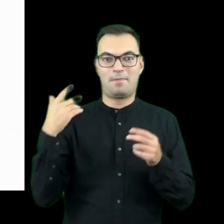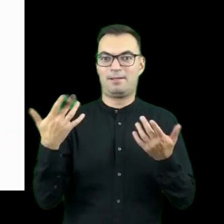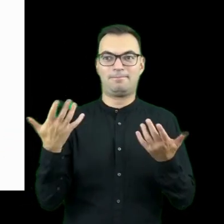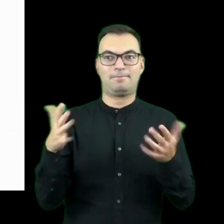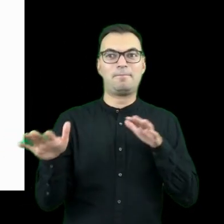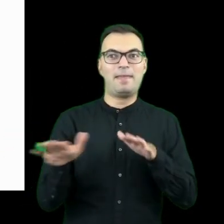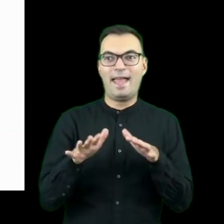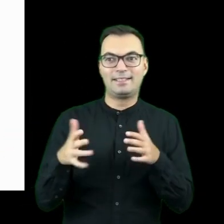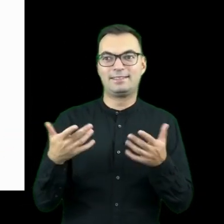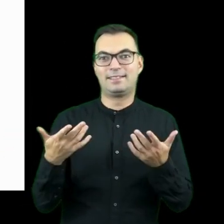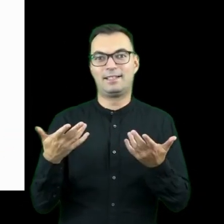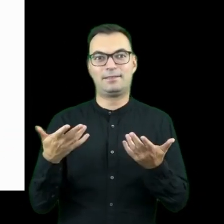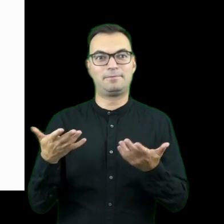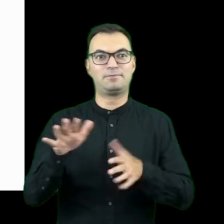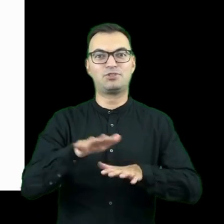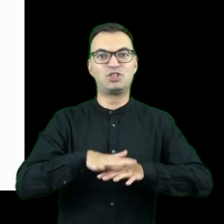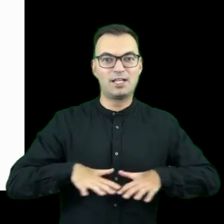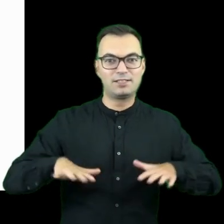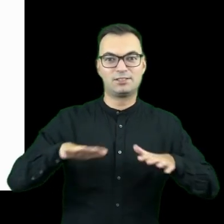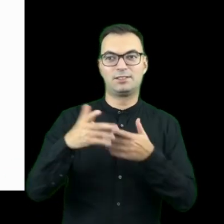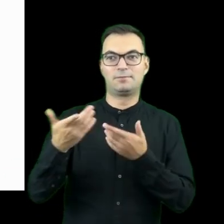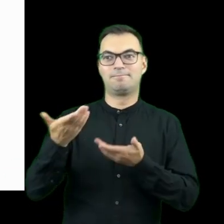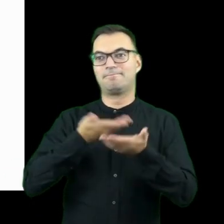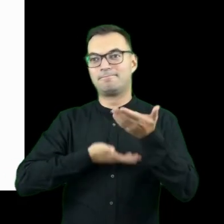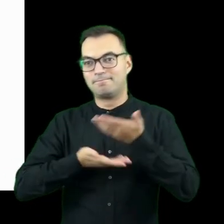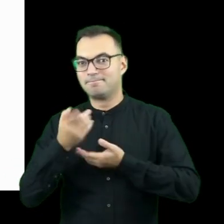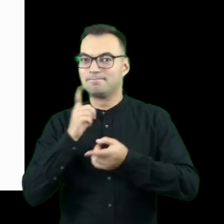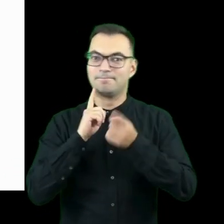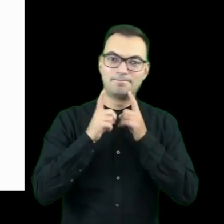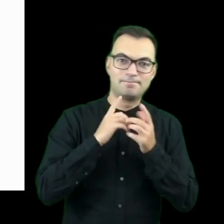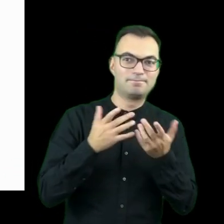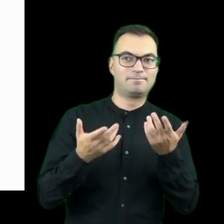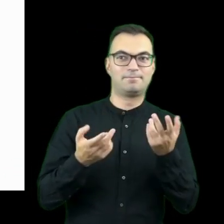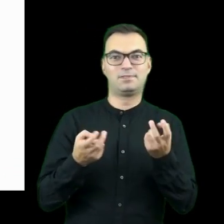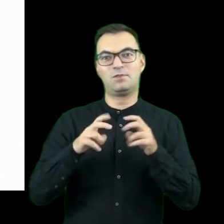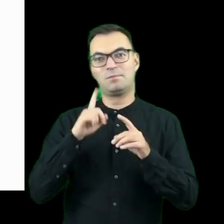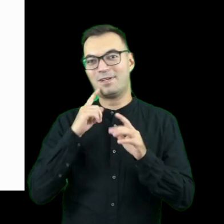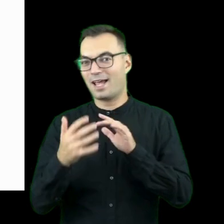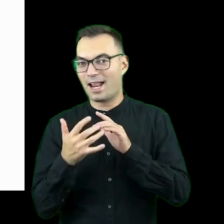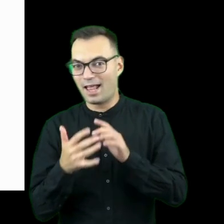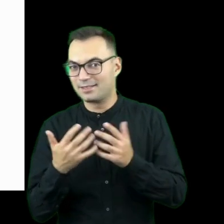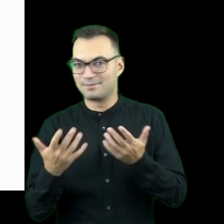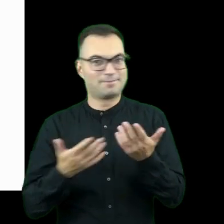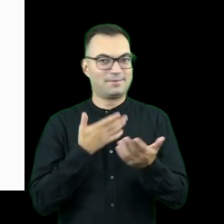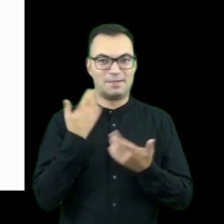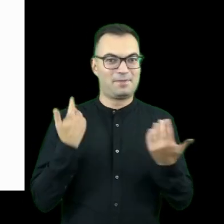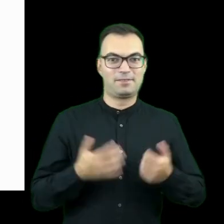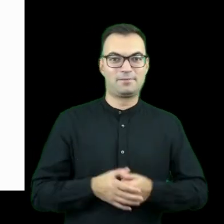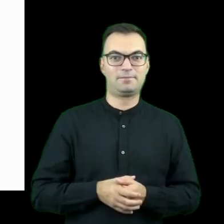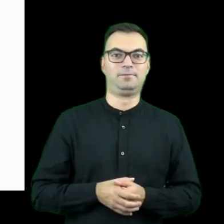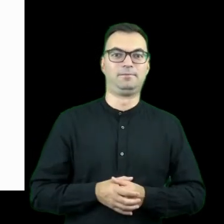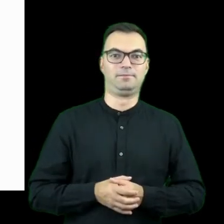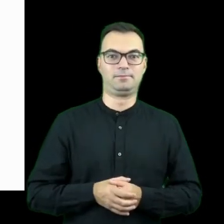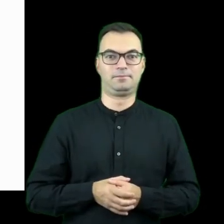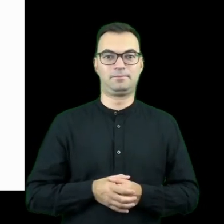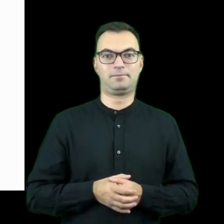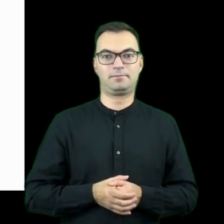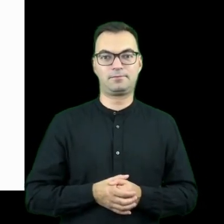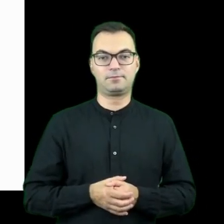natomiast nie mają żadnej platformy, w której mogą wymienić się swoimi doświadczeniami, zbudować relacje i stworzyć